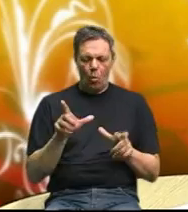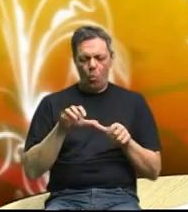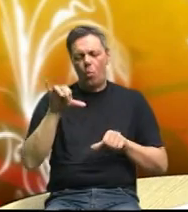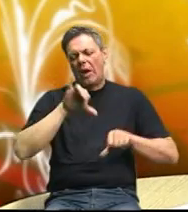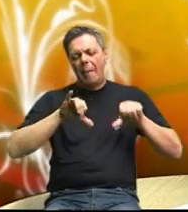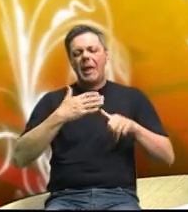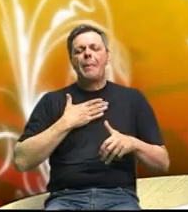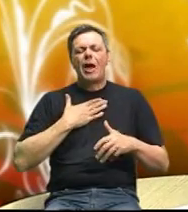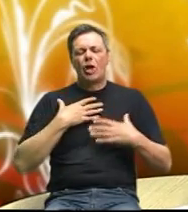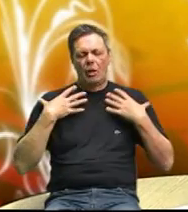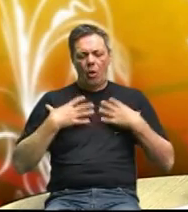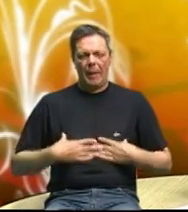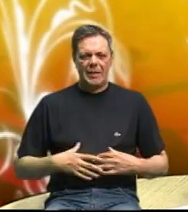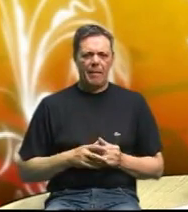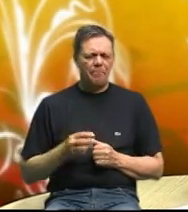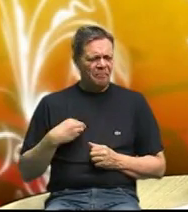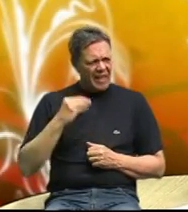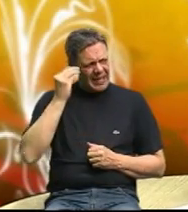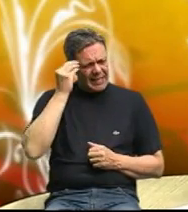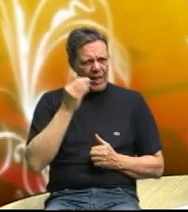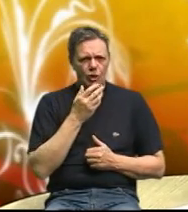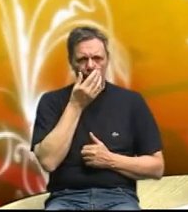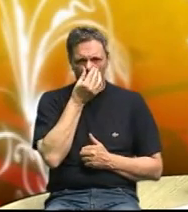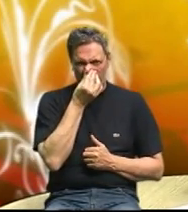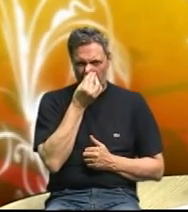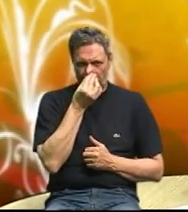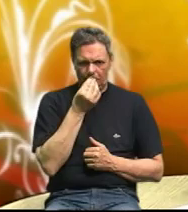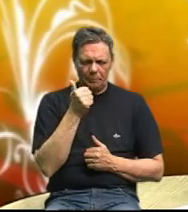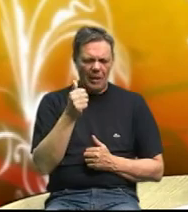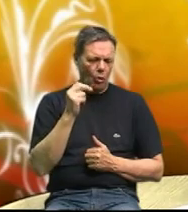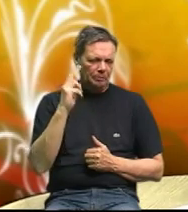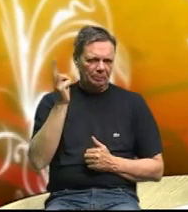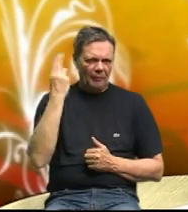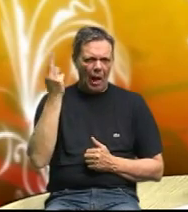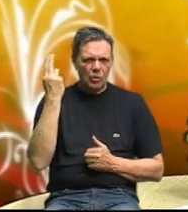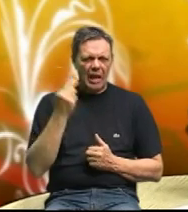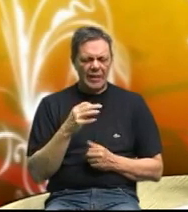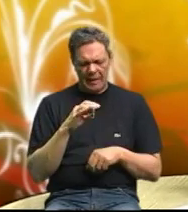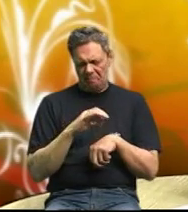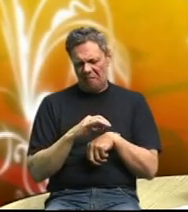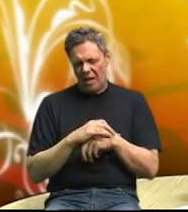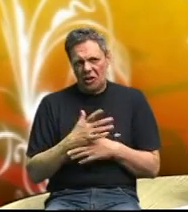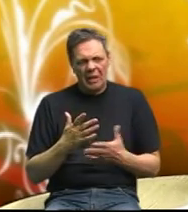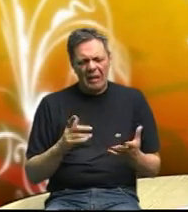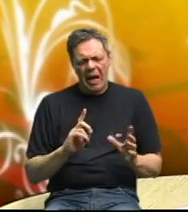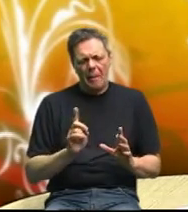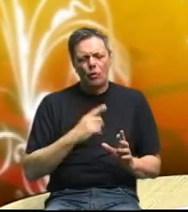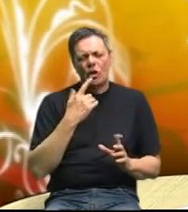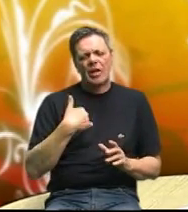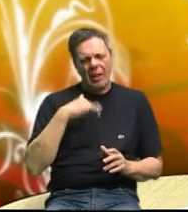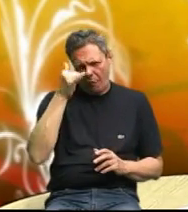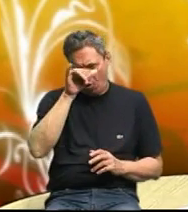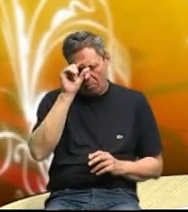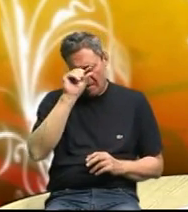tako jer ja se sjećam jednog austrijanca lječnika sad neću reći njegovo ime